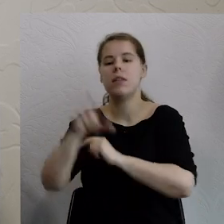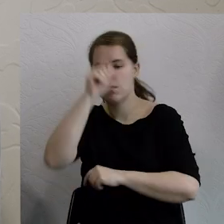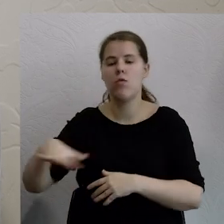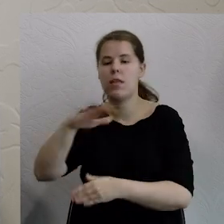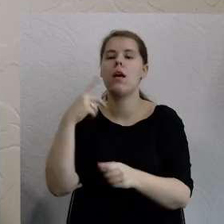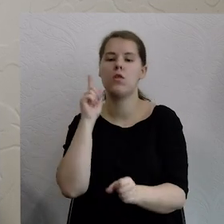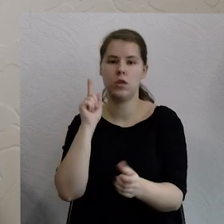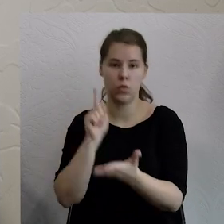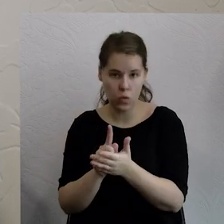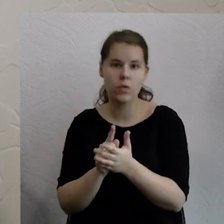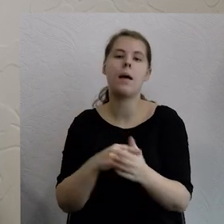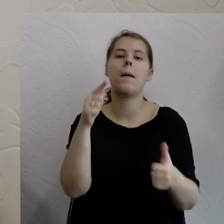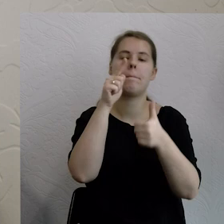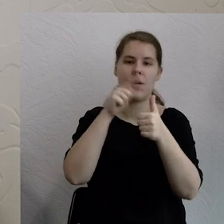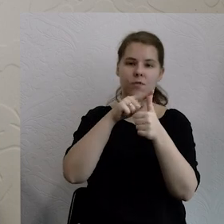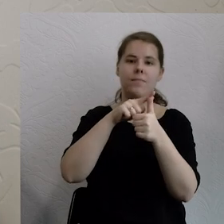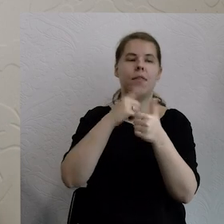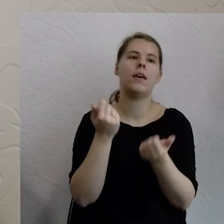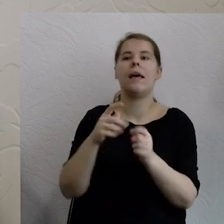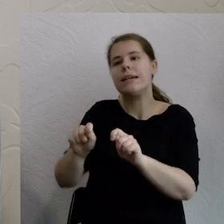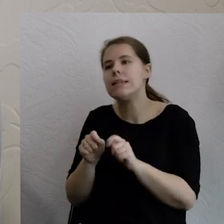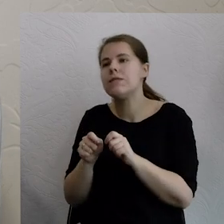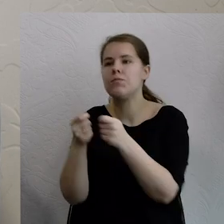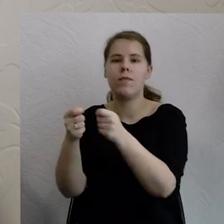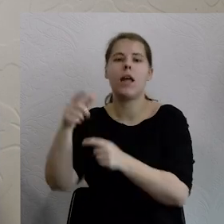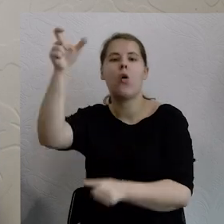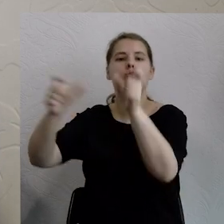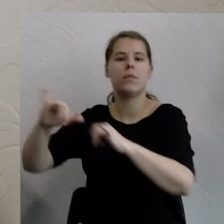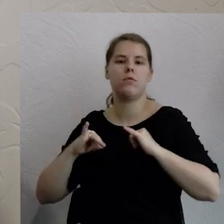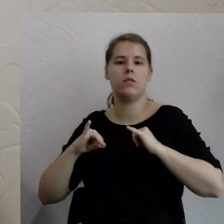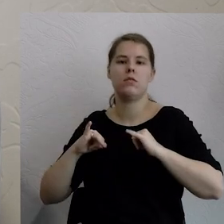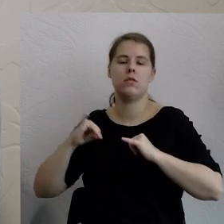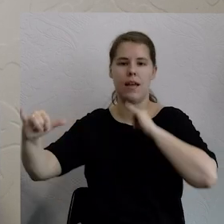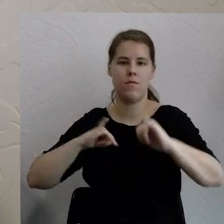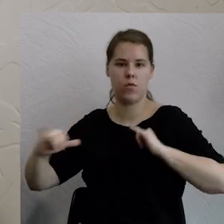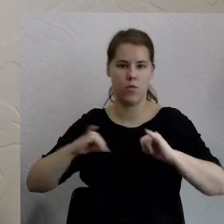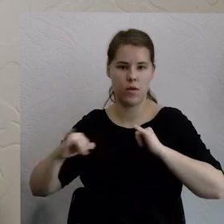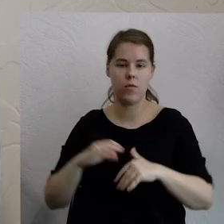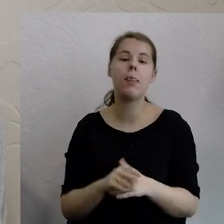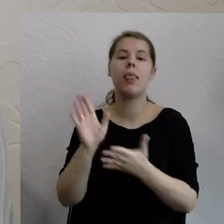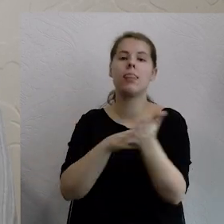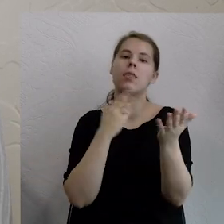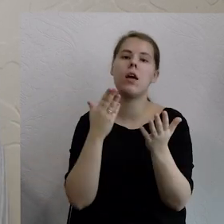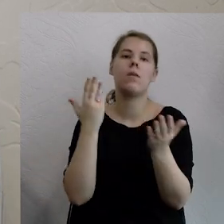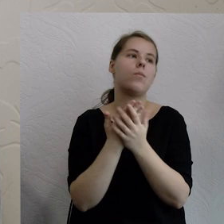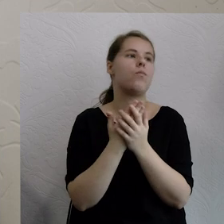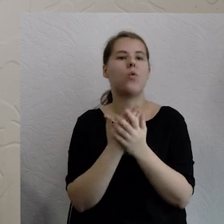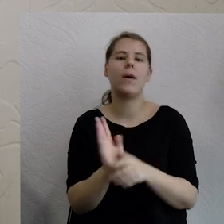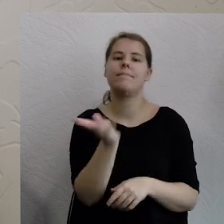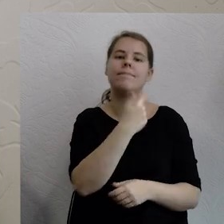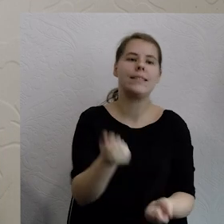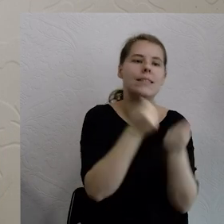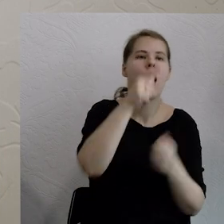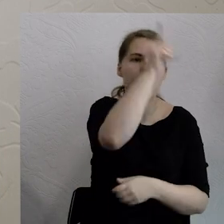nacisk na decydentów skuteczny razem z ludźmi. Czyli trochę to co robi akcja. Mobilizowanie ludzi, żeby razem z nami działali